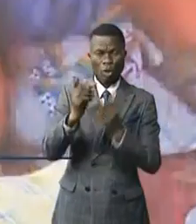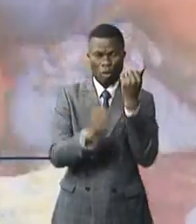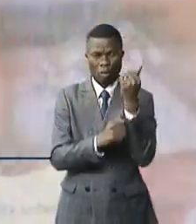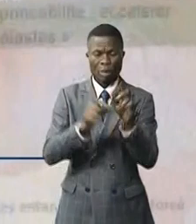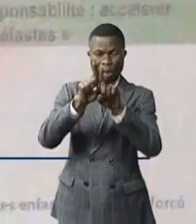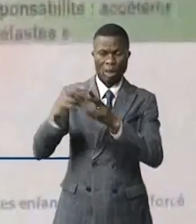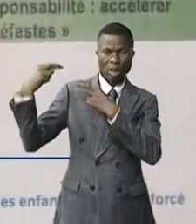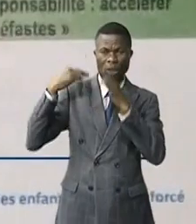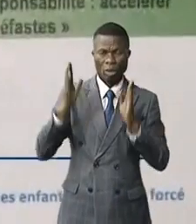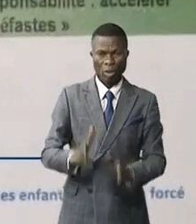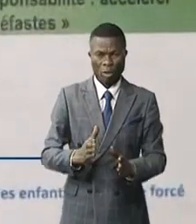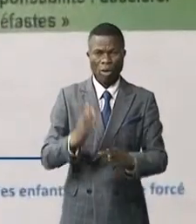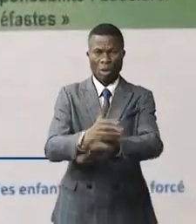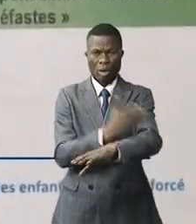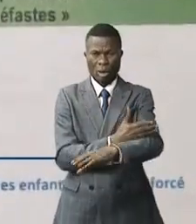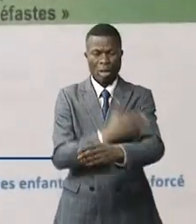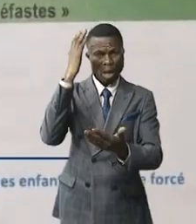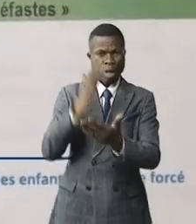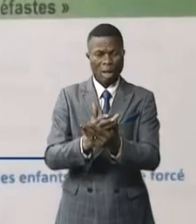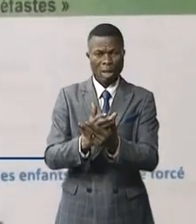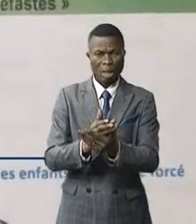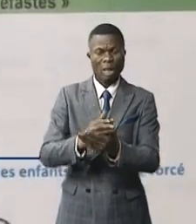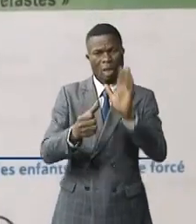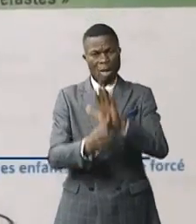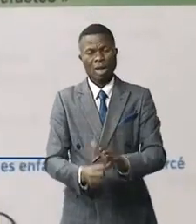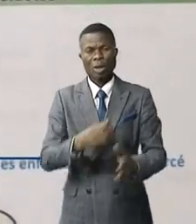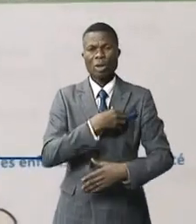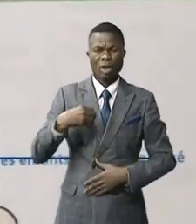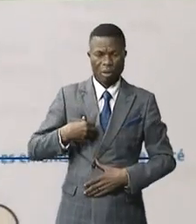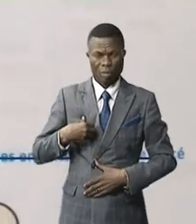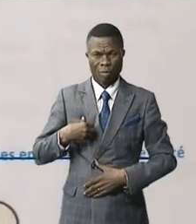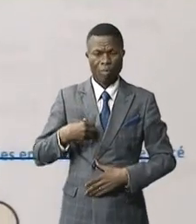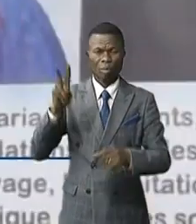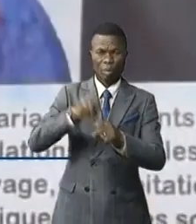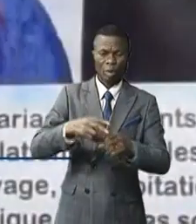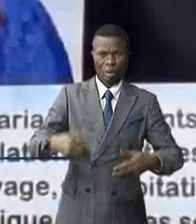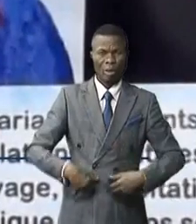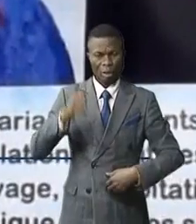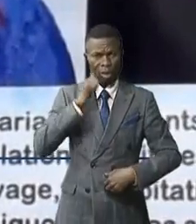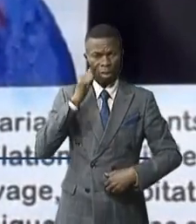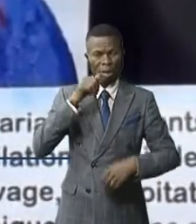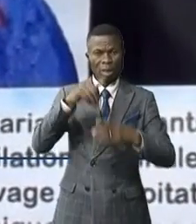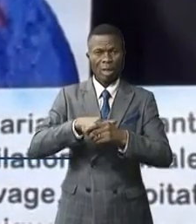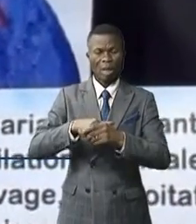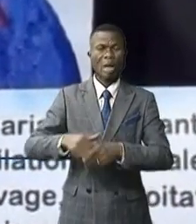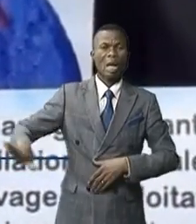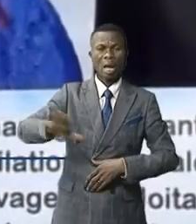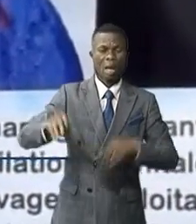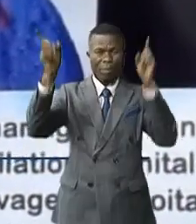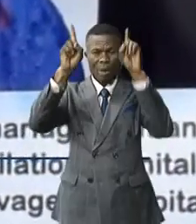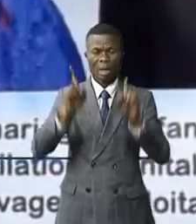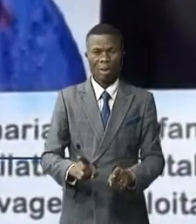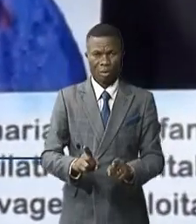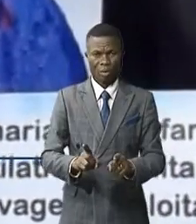responsabilités, accélérer l'élimination des pratiques néfastes dont sont victimes les jeunes filles à travers nos pays d'Afrique.